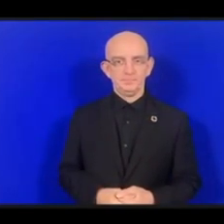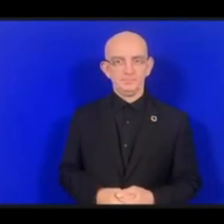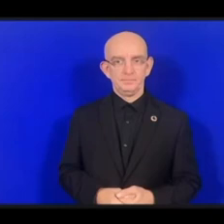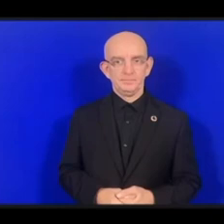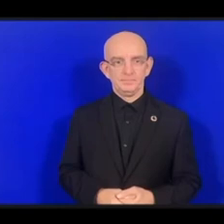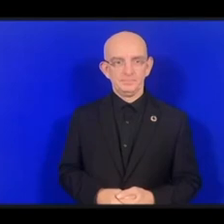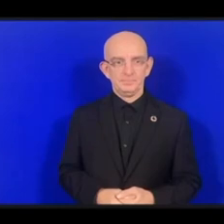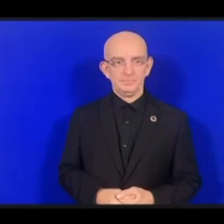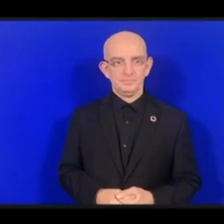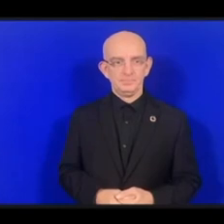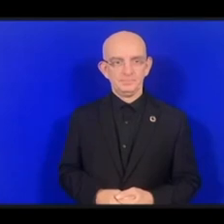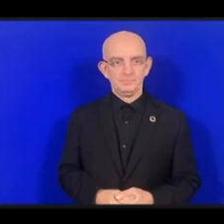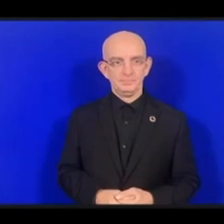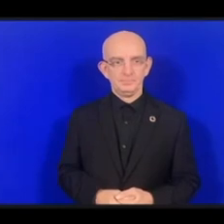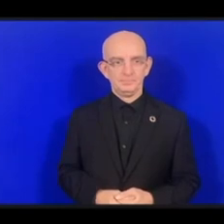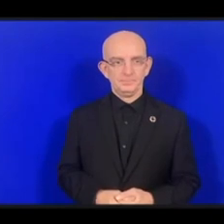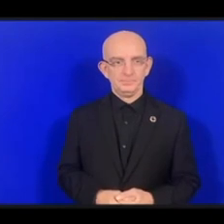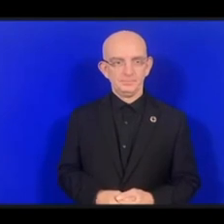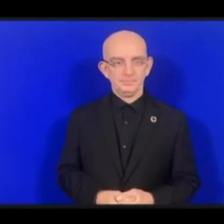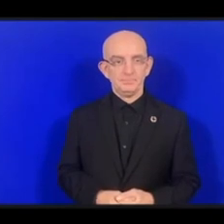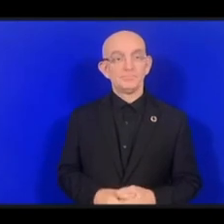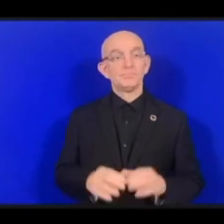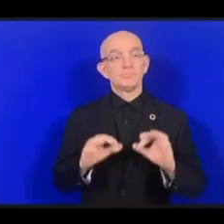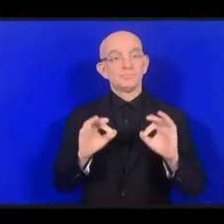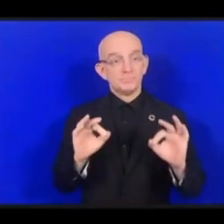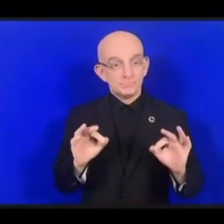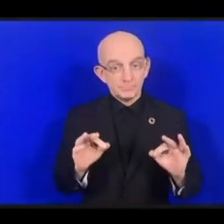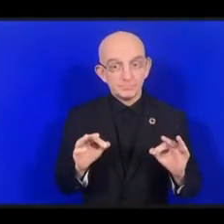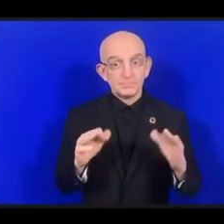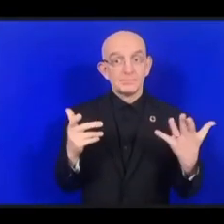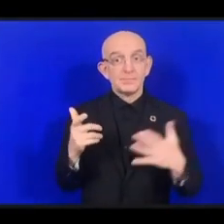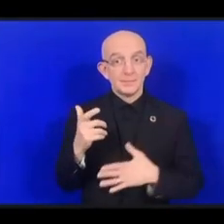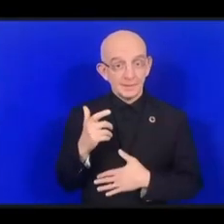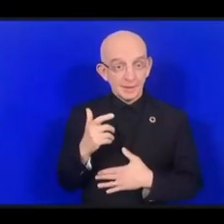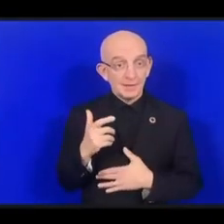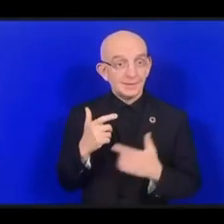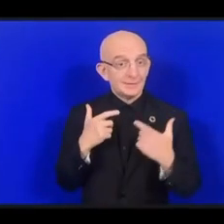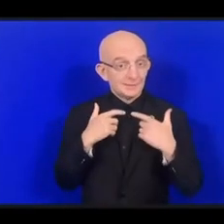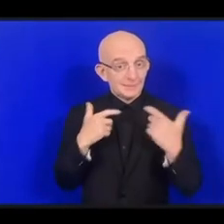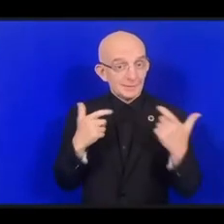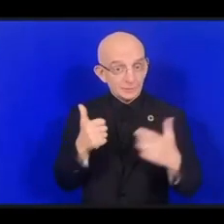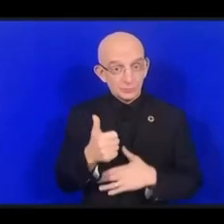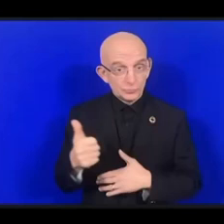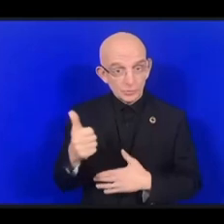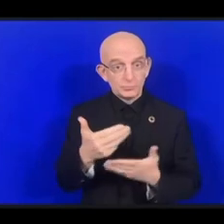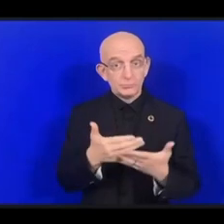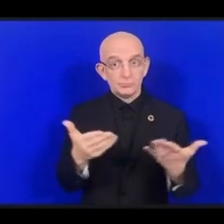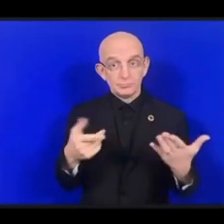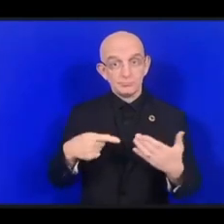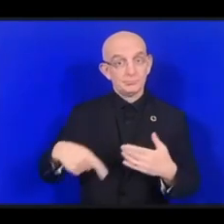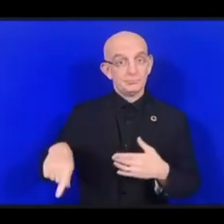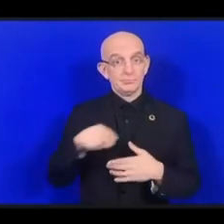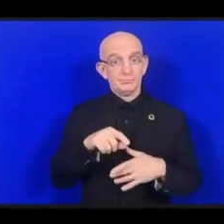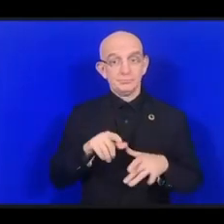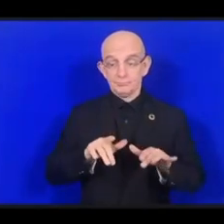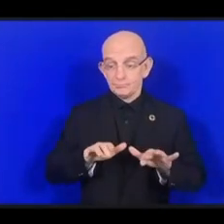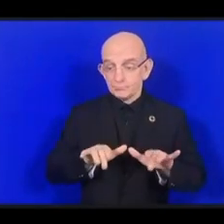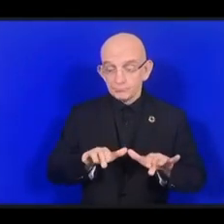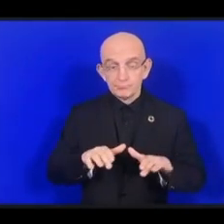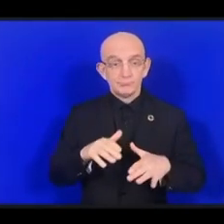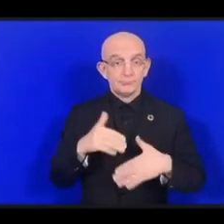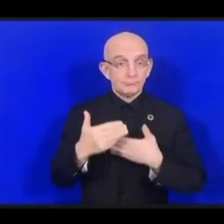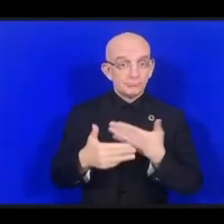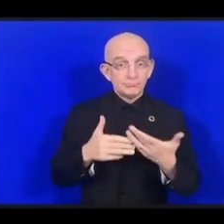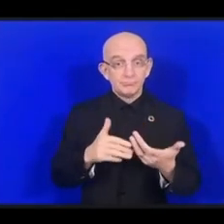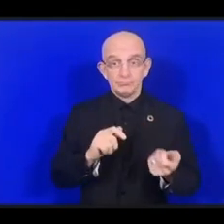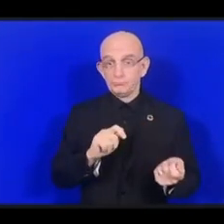Господин генерал-секретарь, ваше превосходительство, дамы и господа. Сегодня цифровая среда меняется очень быстро, и